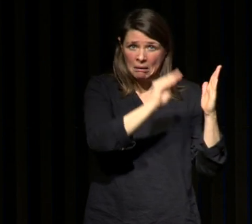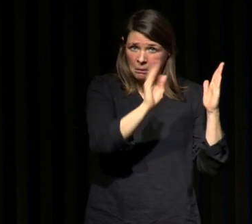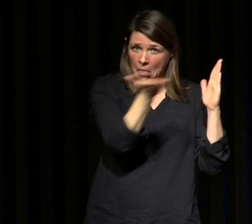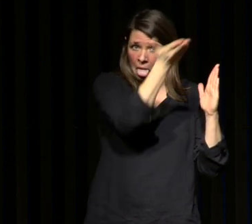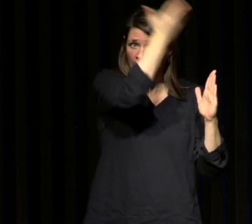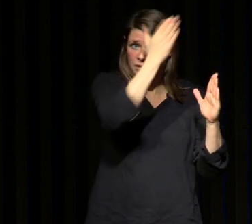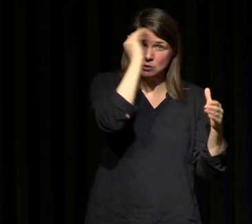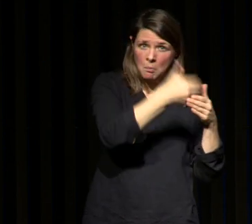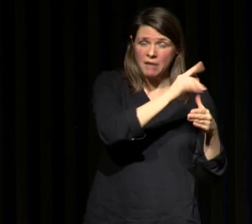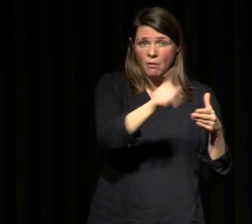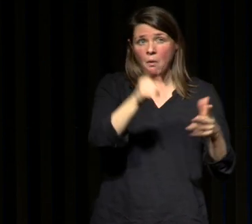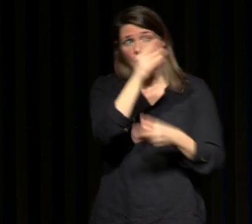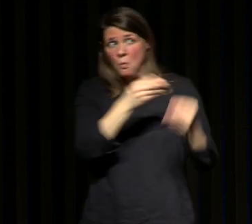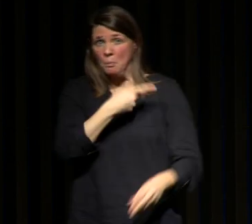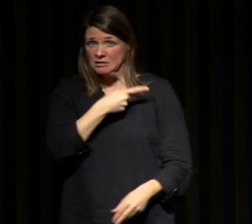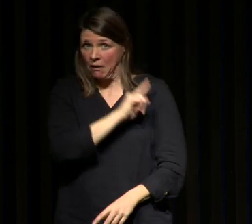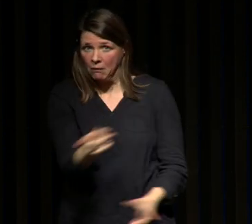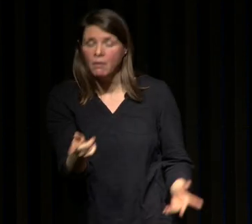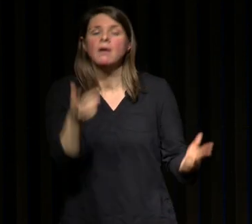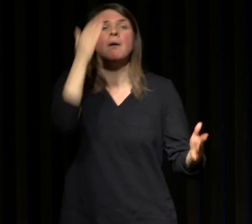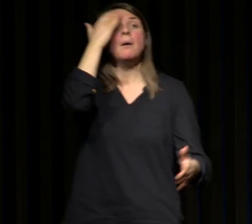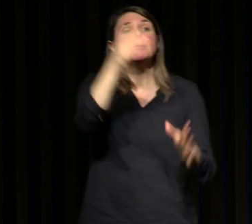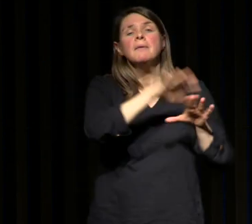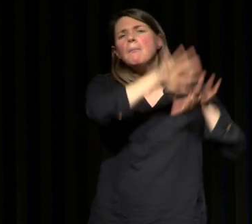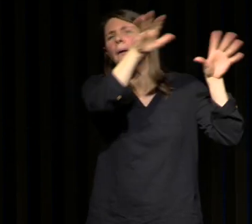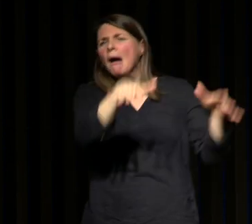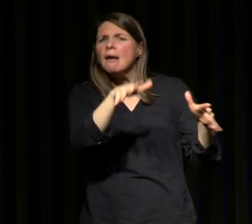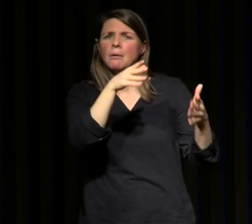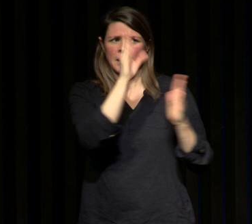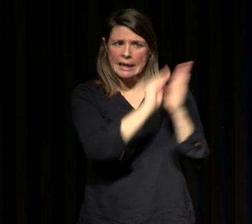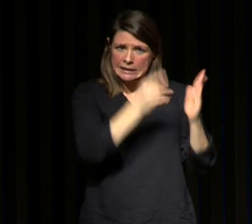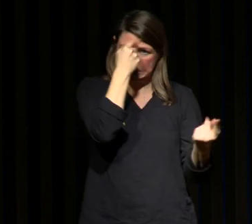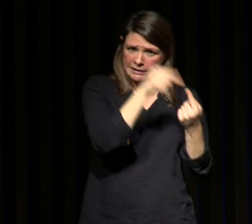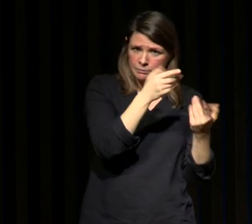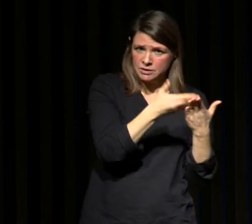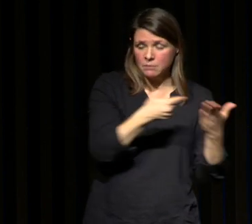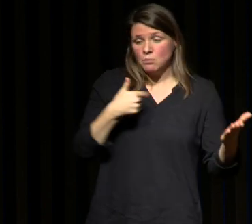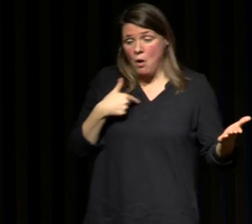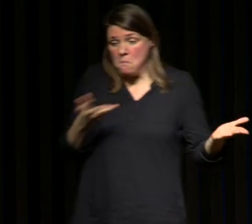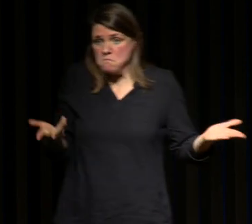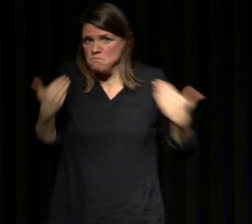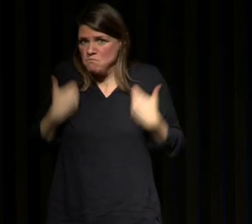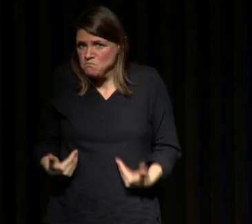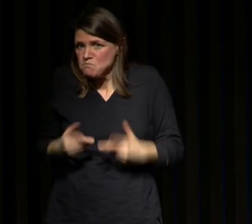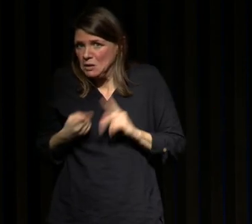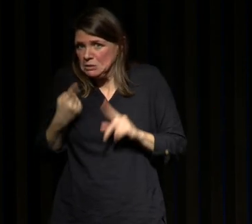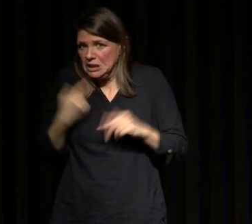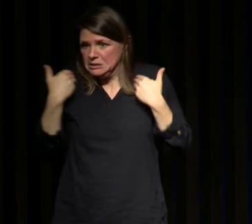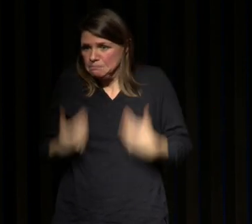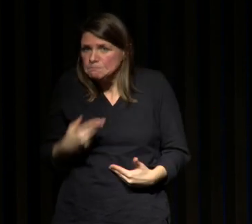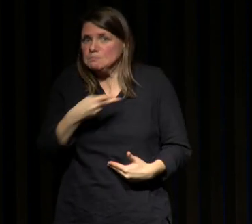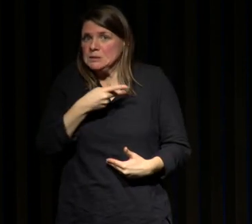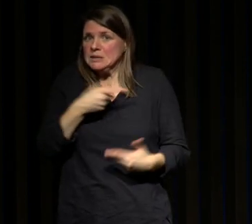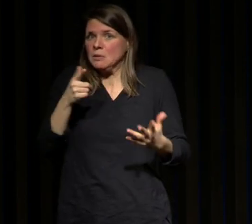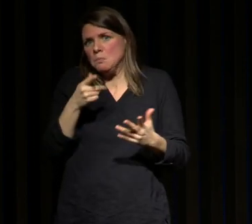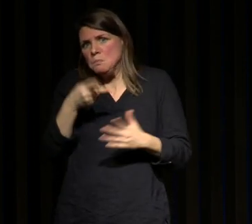par des noms médecins alors je me suis dit bon si autant de gens écris là-dessus peut-être que moi je peux sortir un énième livre sur le sommeil mais